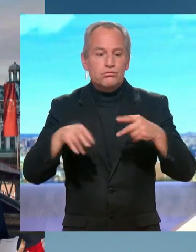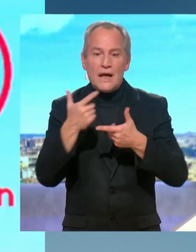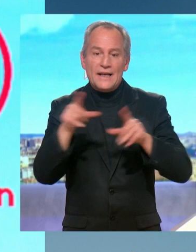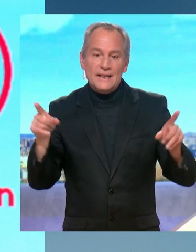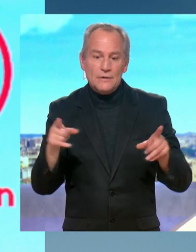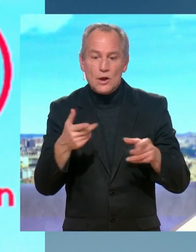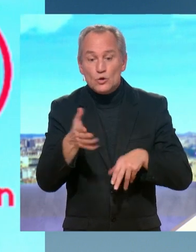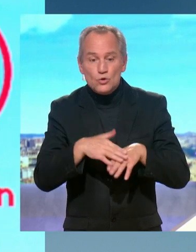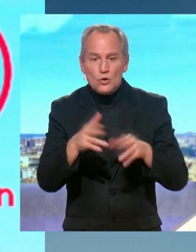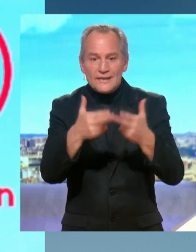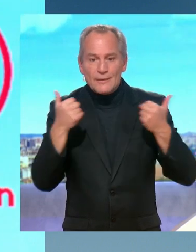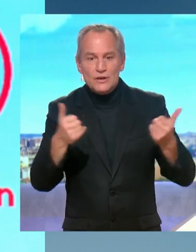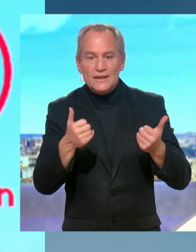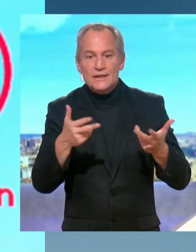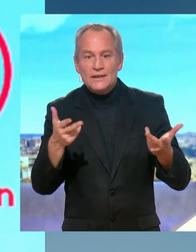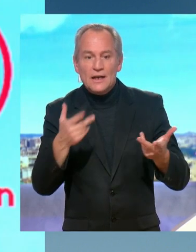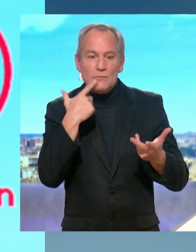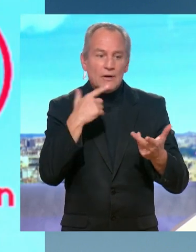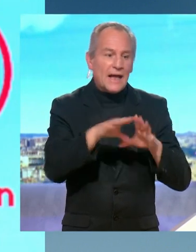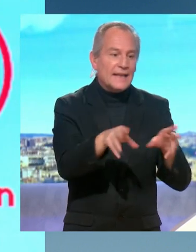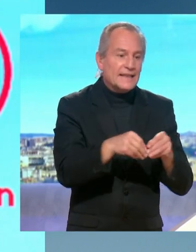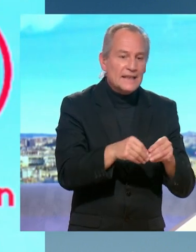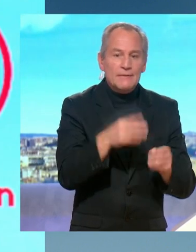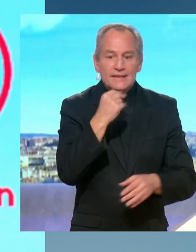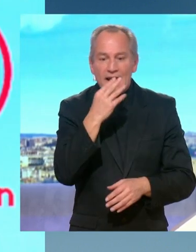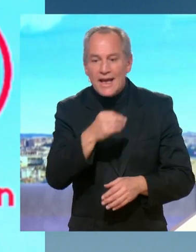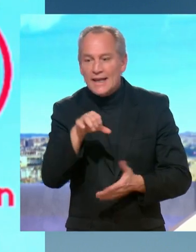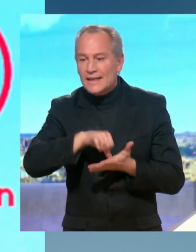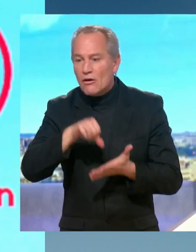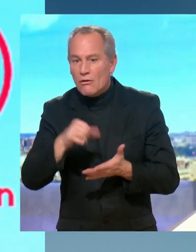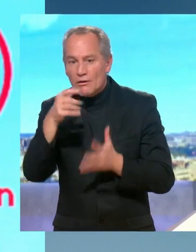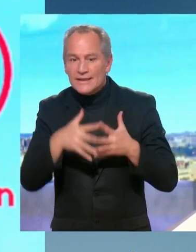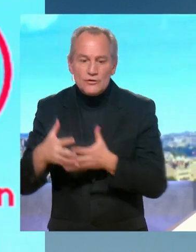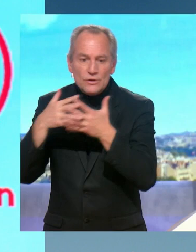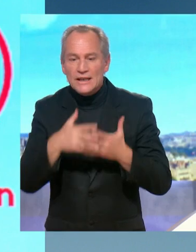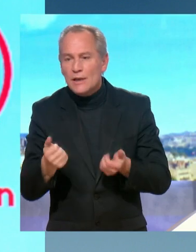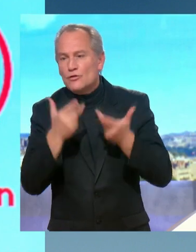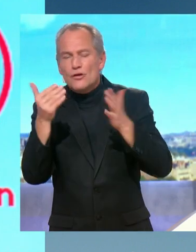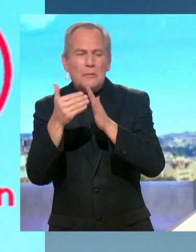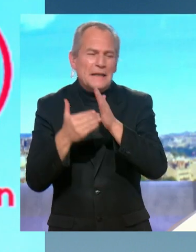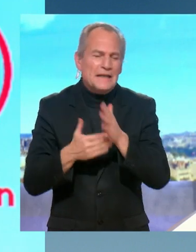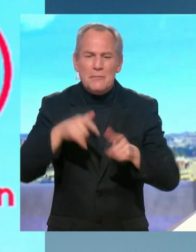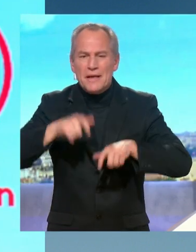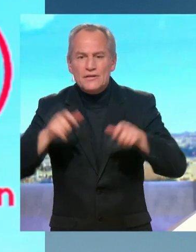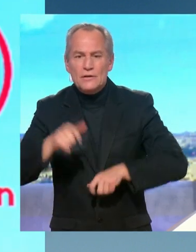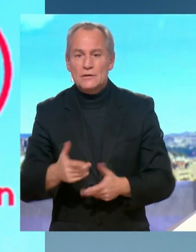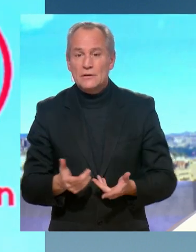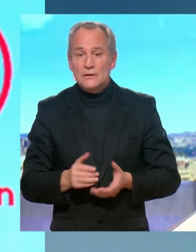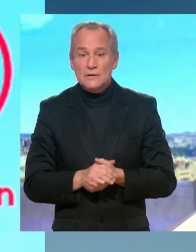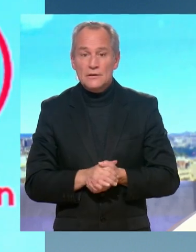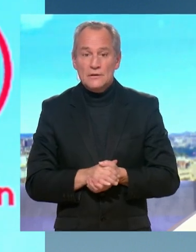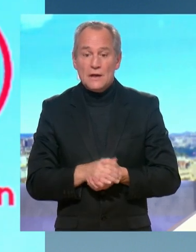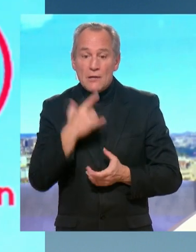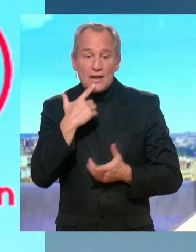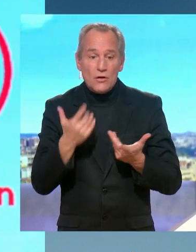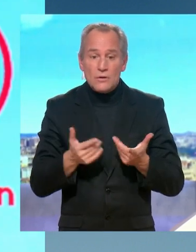d'ouverture lorsqu'il y a l'équipe d'Israël de l'Iran des Etats-Unis et des centaines de milliers de personnes chacun le comprend quand vous allez dans un concert il y des billets quand vous allez dans un